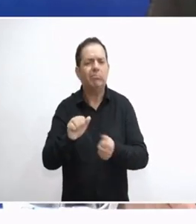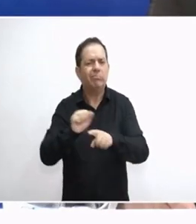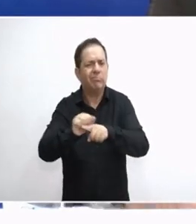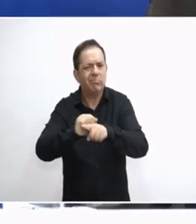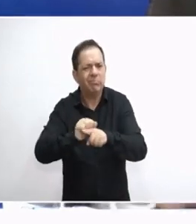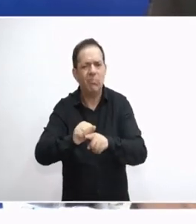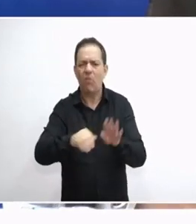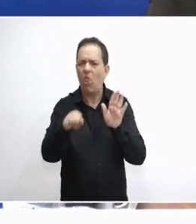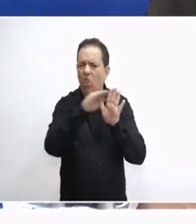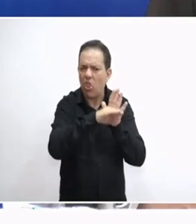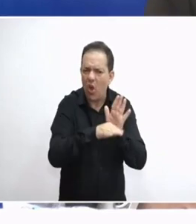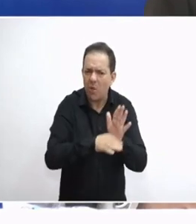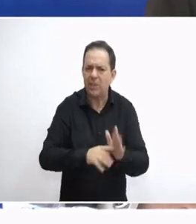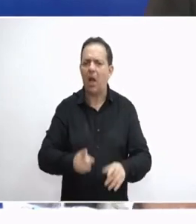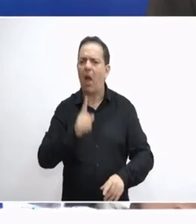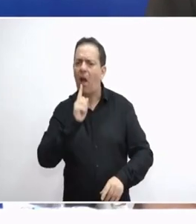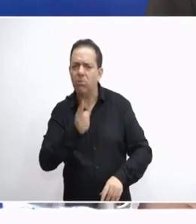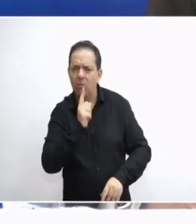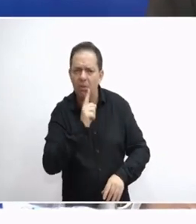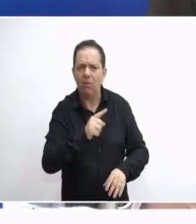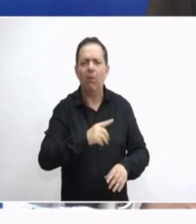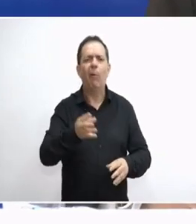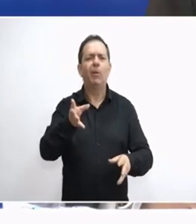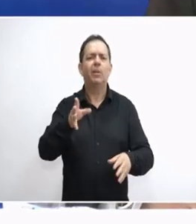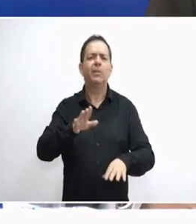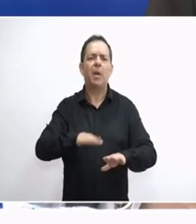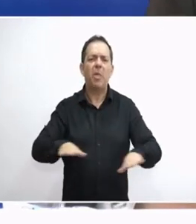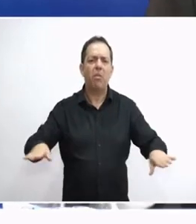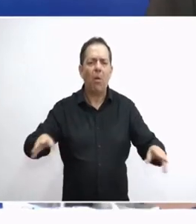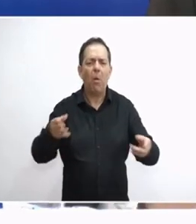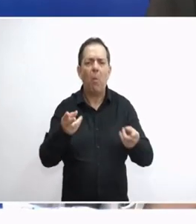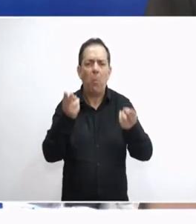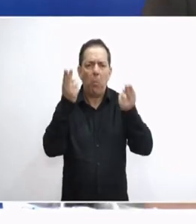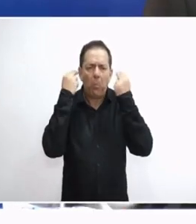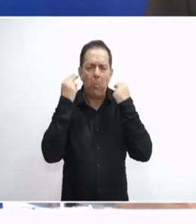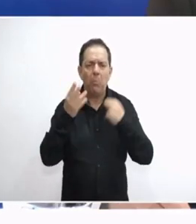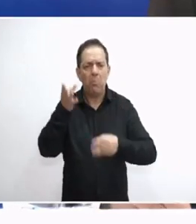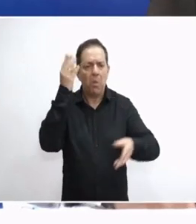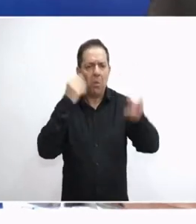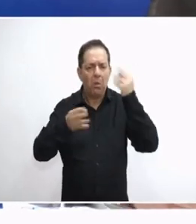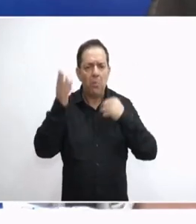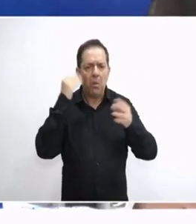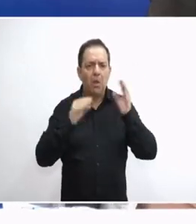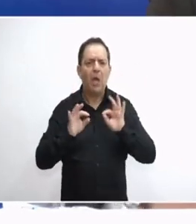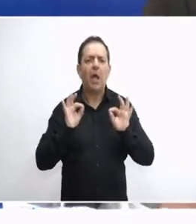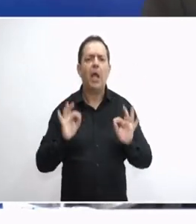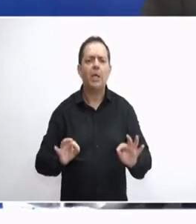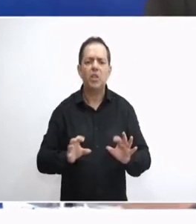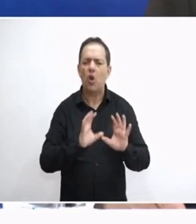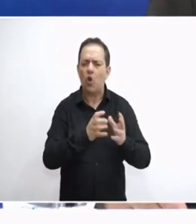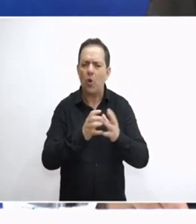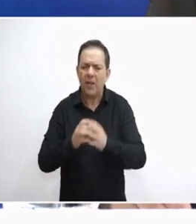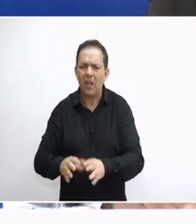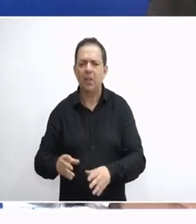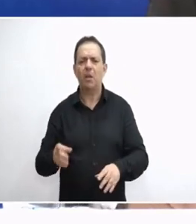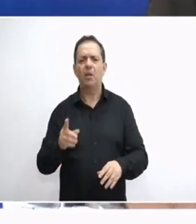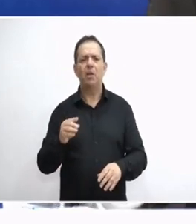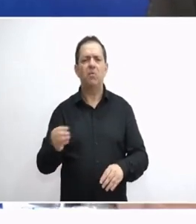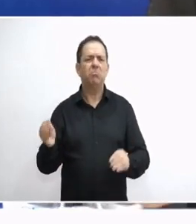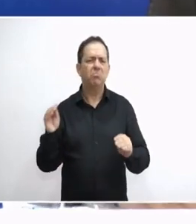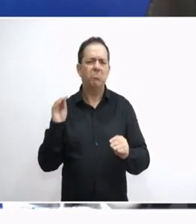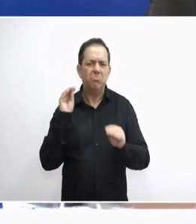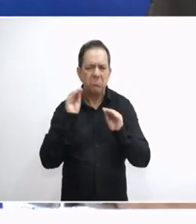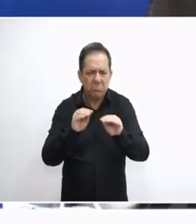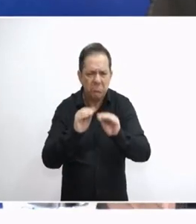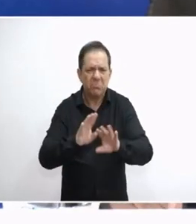δογματικά. Χαράζεται λοιπόν μια οντότητα τέτοια. Χαράζεται με δόγματα, με κόμματα, με εμφυτεύματα. Με